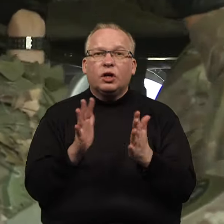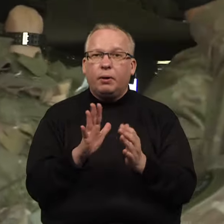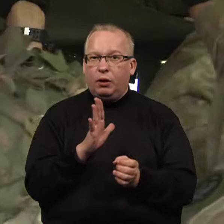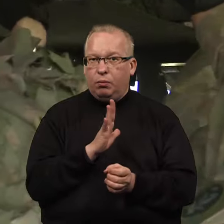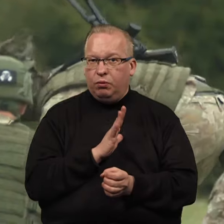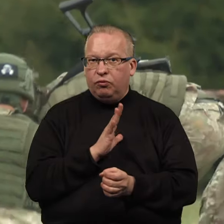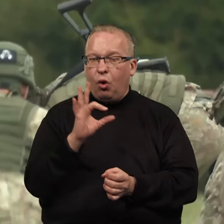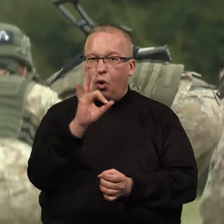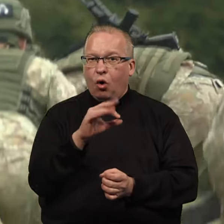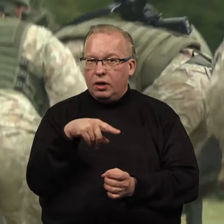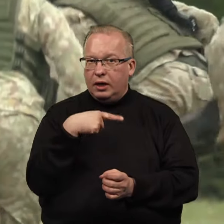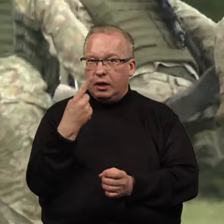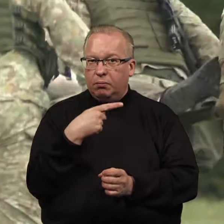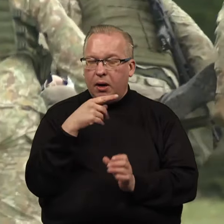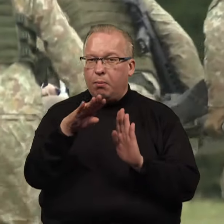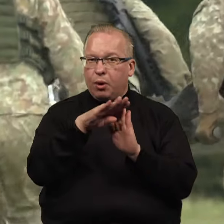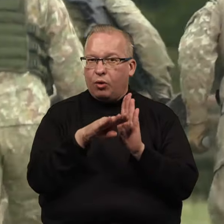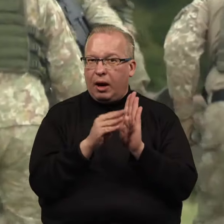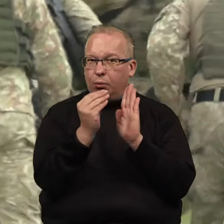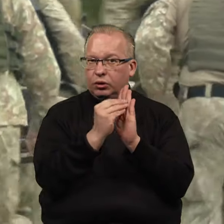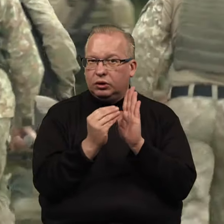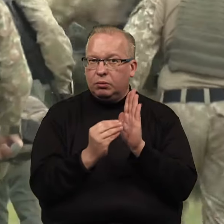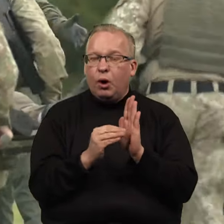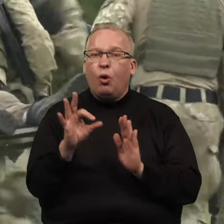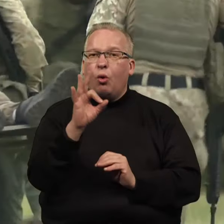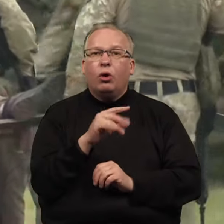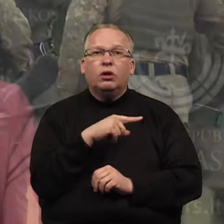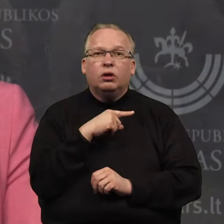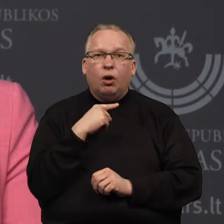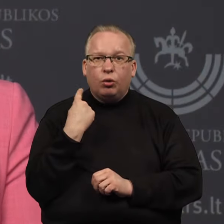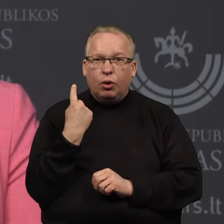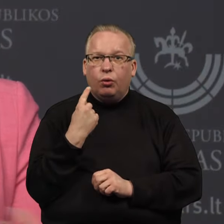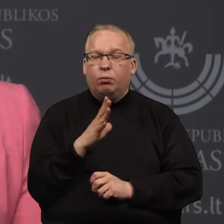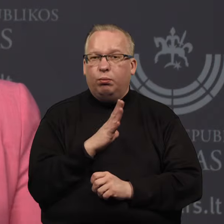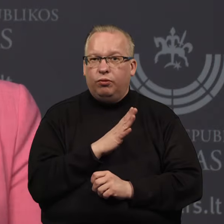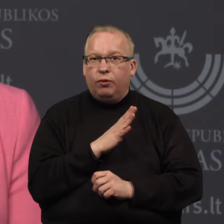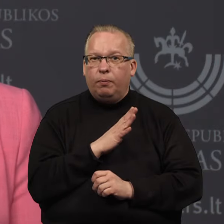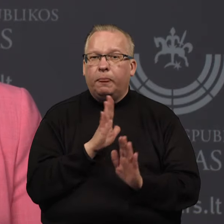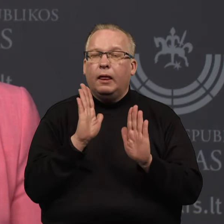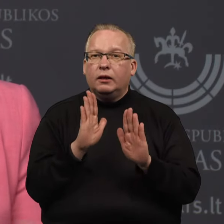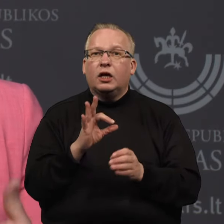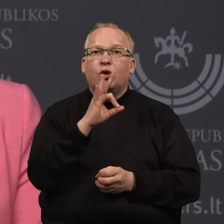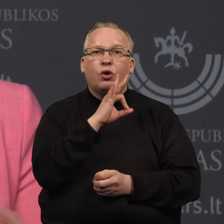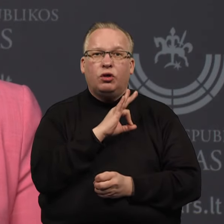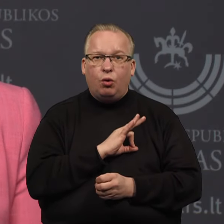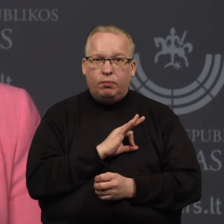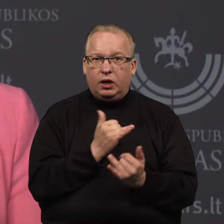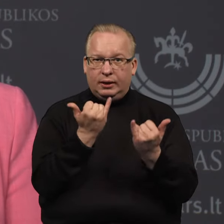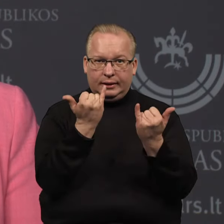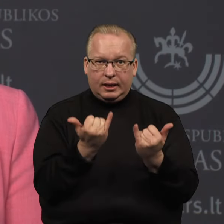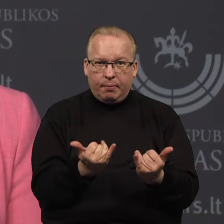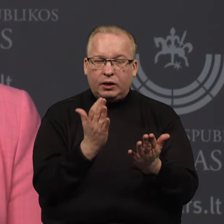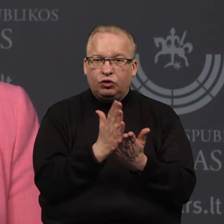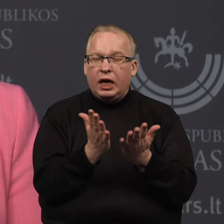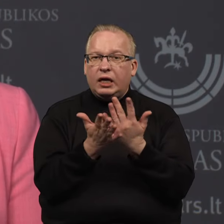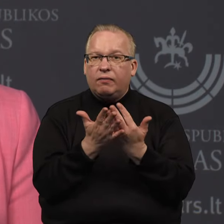konkrečias programos nuostatas. Mano supratimu daugiau buvo kalba apie, tiesiog naudojant šiuo momentu